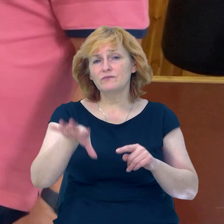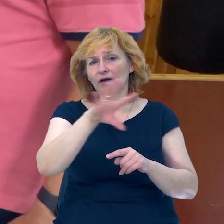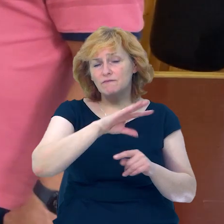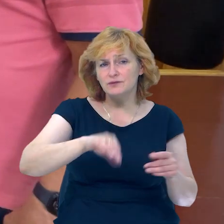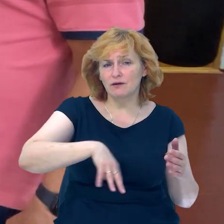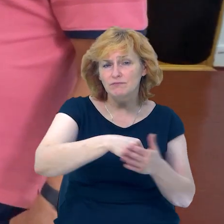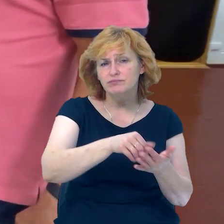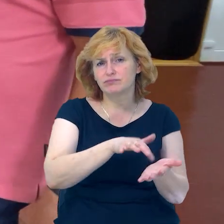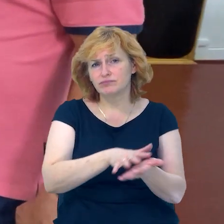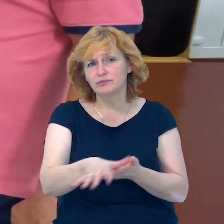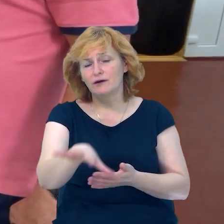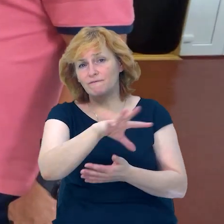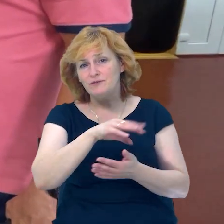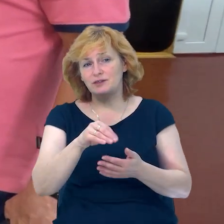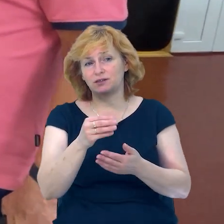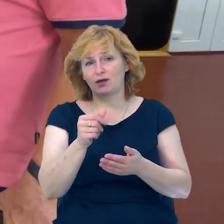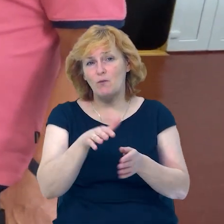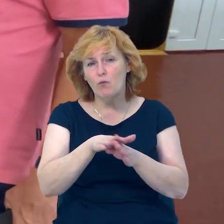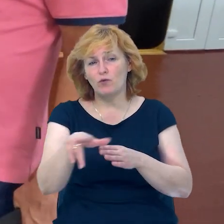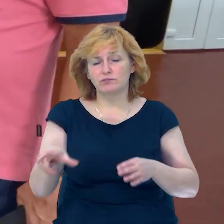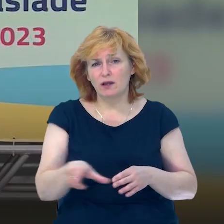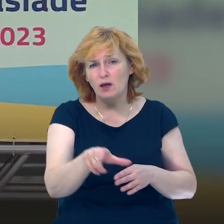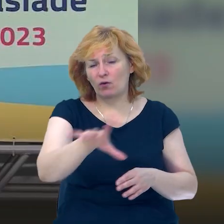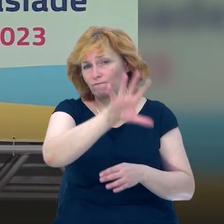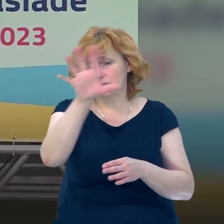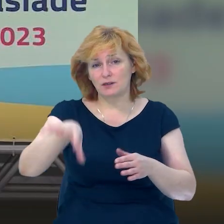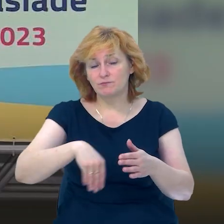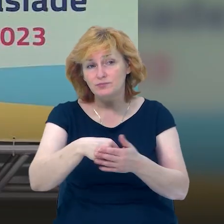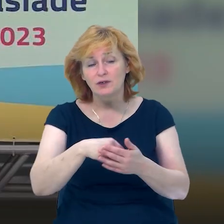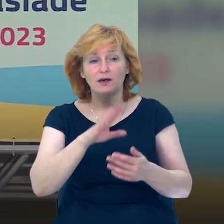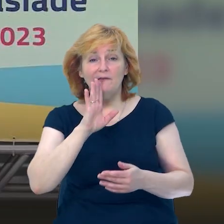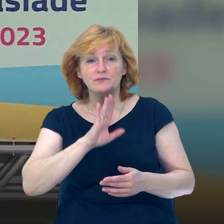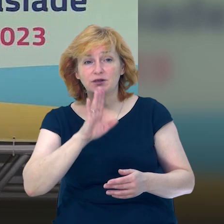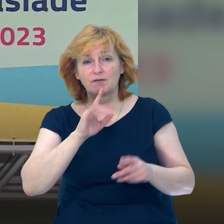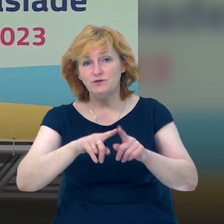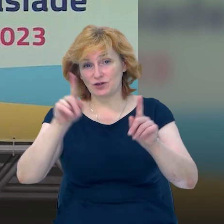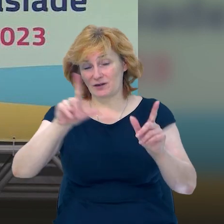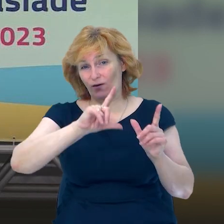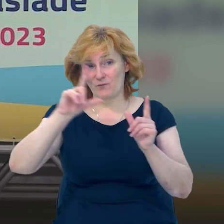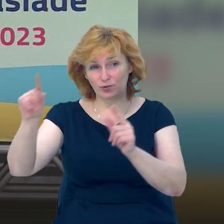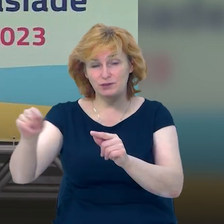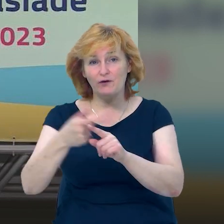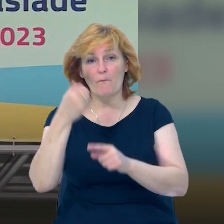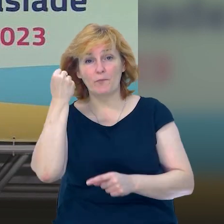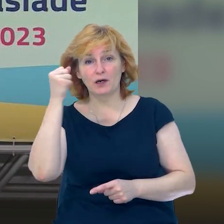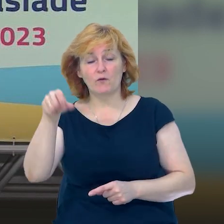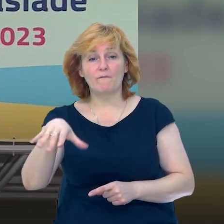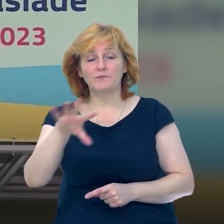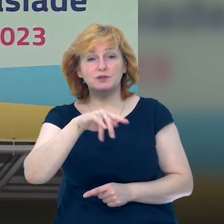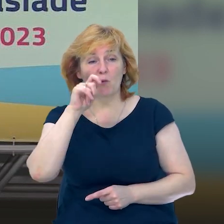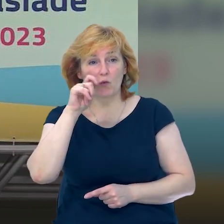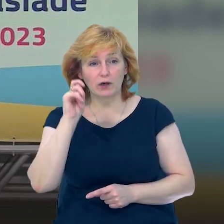В державі та місцевому бюджеті їх не передбачили. Путівку туди дівчина виборола після перемоги на Всеукраїнській